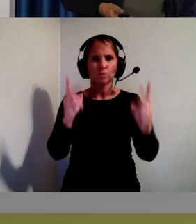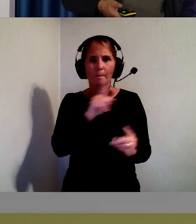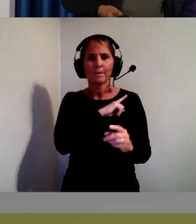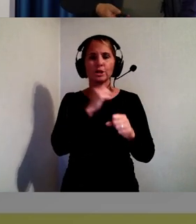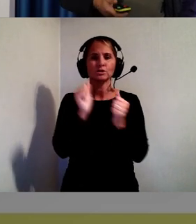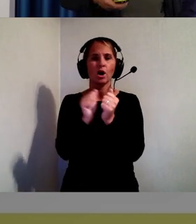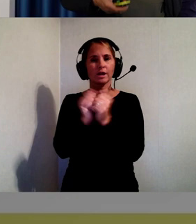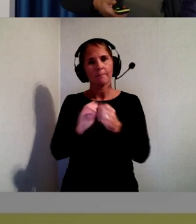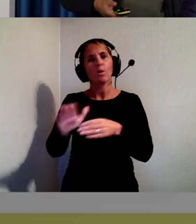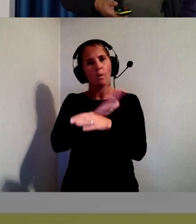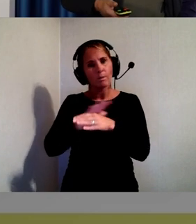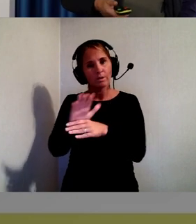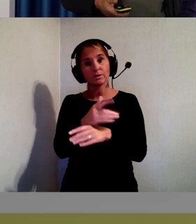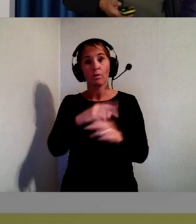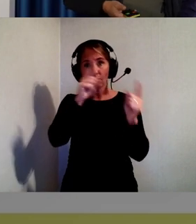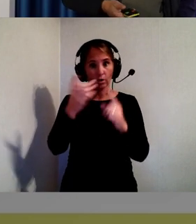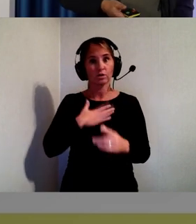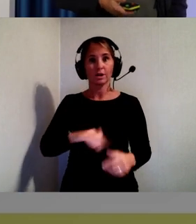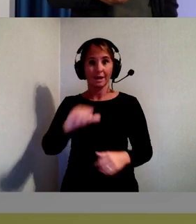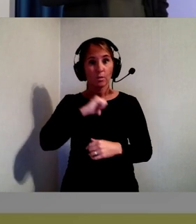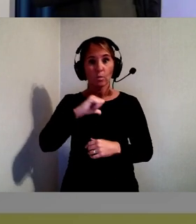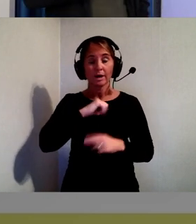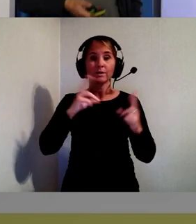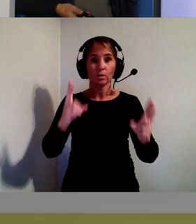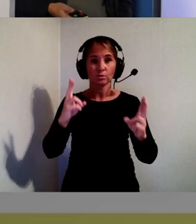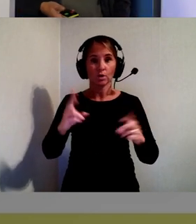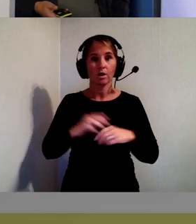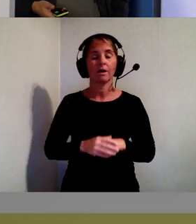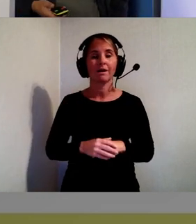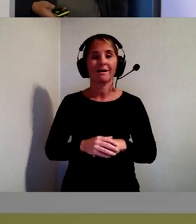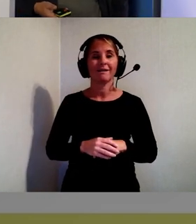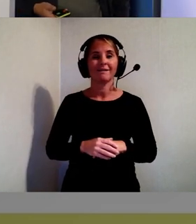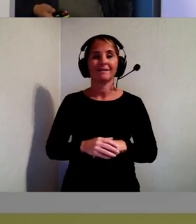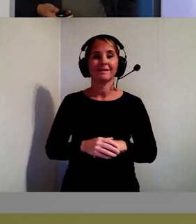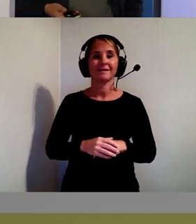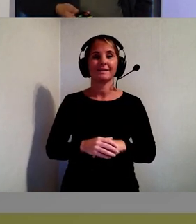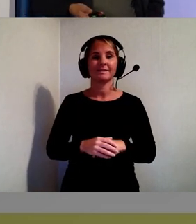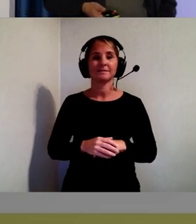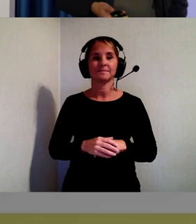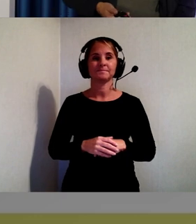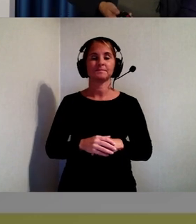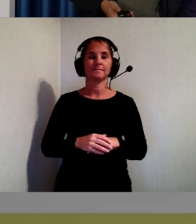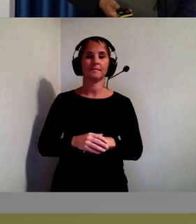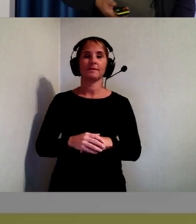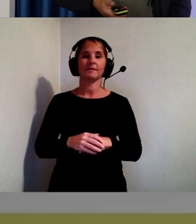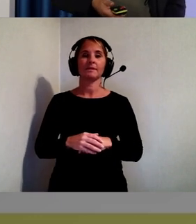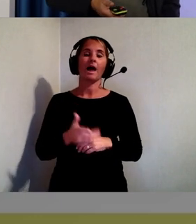Och att folk tycker att det är roligt. Och sen kan vi väl hoppas att det blir mer som en